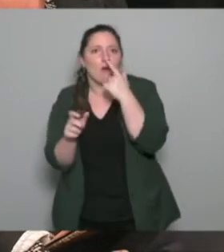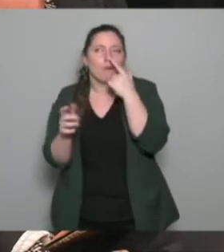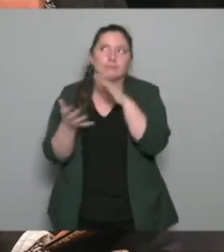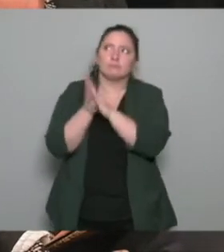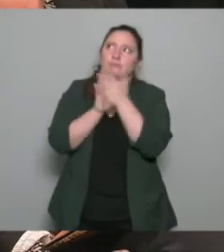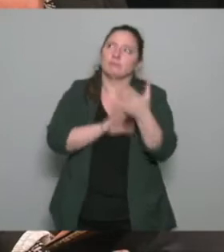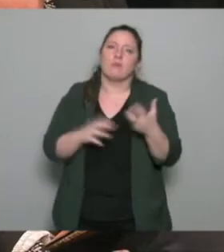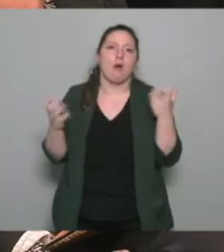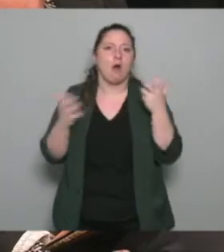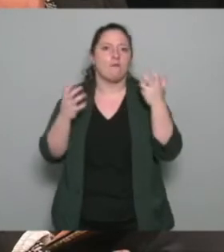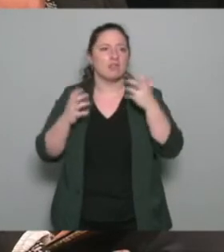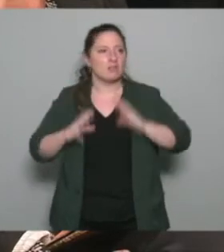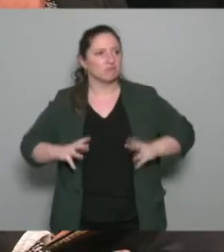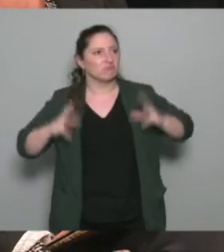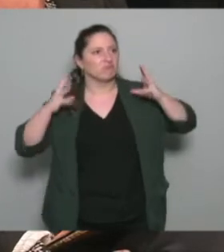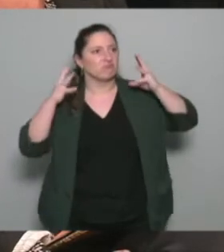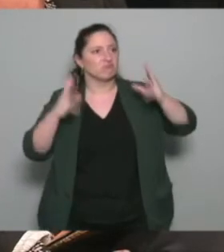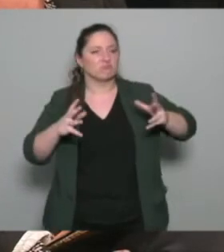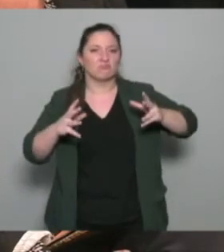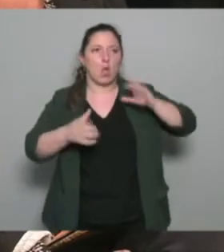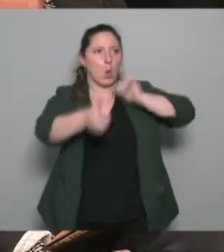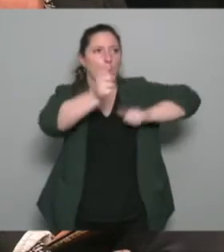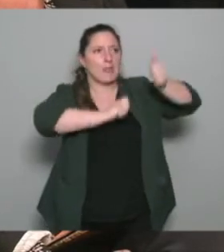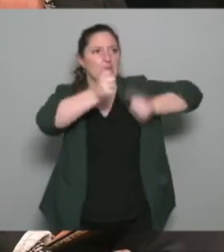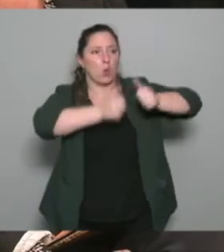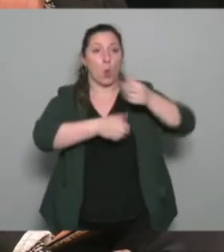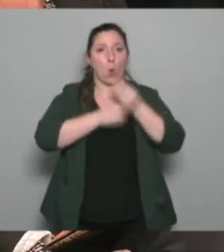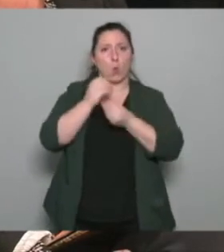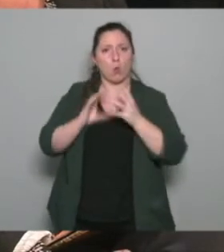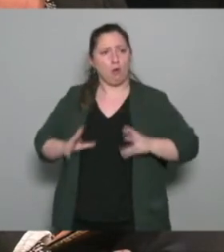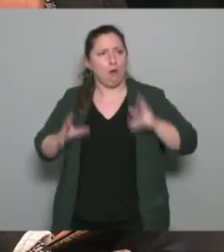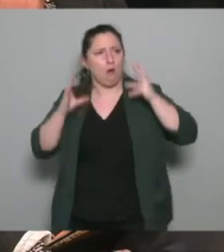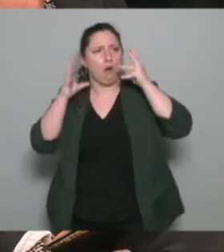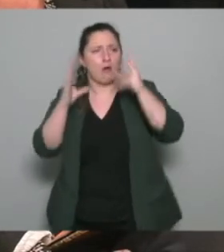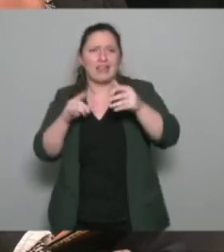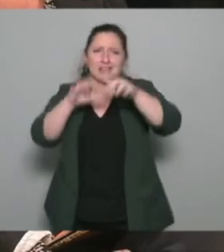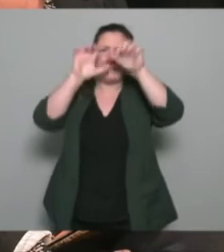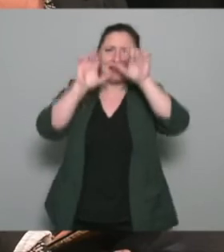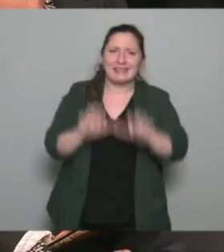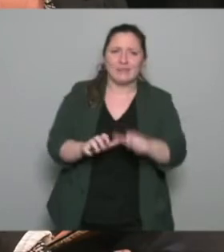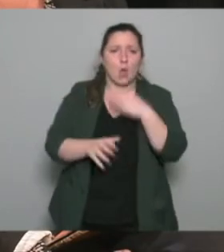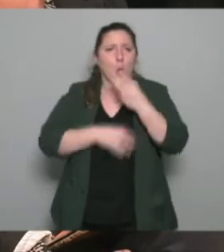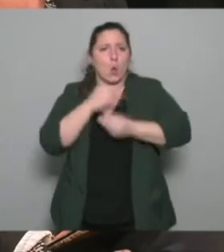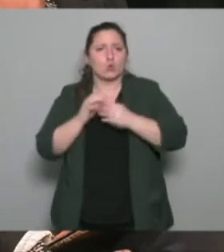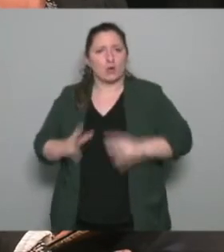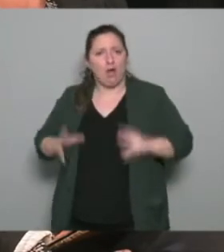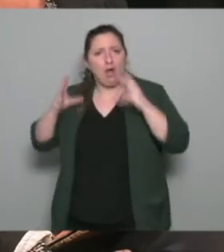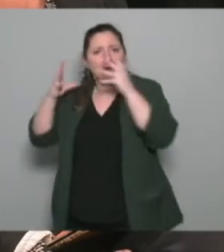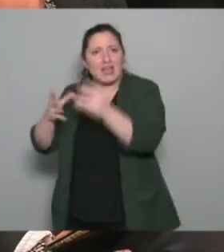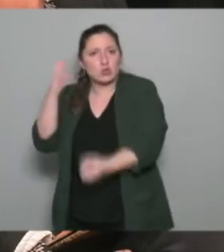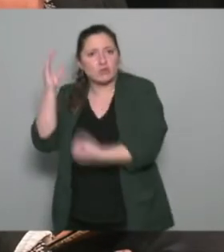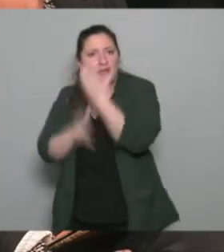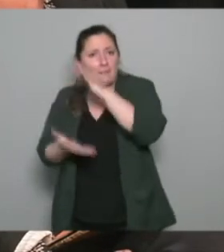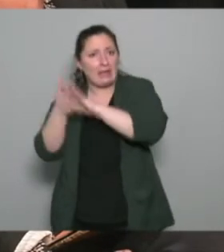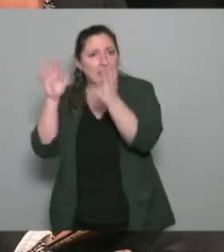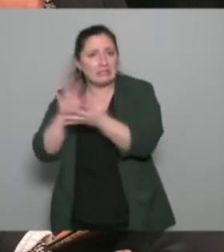soit sur l'aspect compétitif ou administratif et aussi sur l'aspect nouvelle pratique je crois que c'est lorsqu'on communique sur l'activité